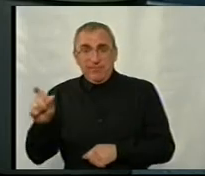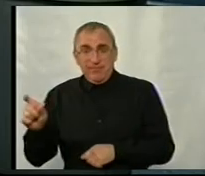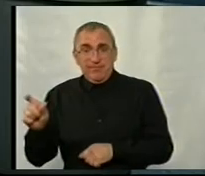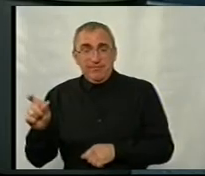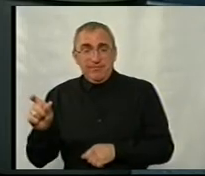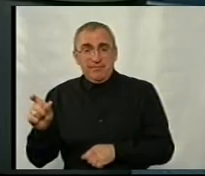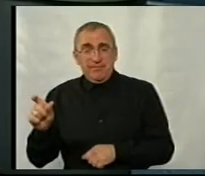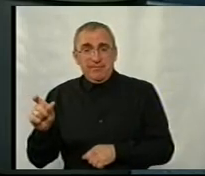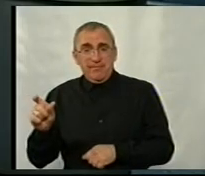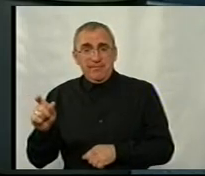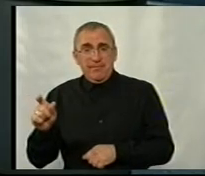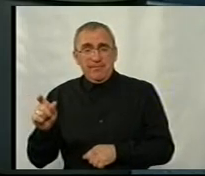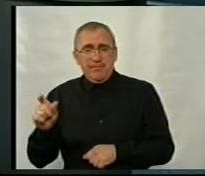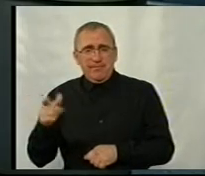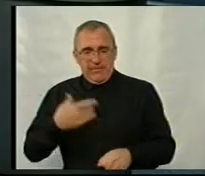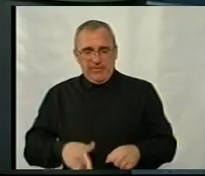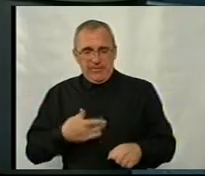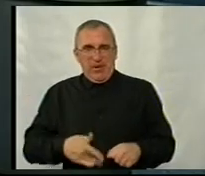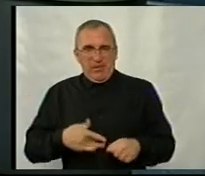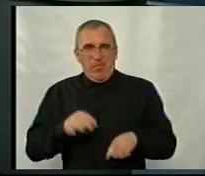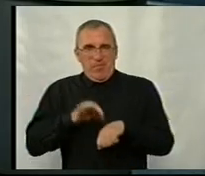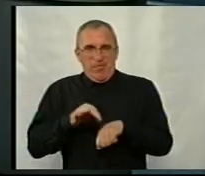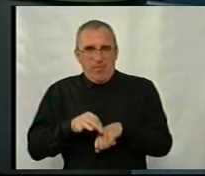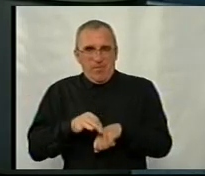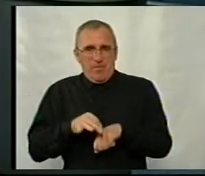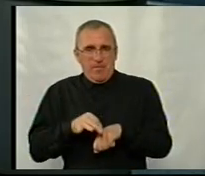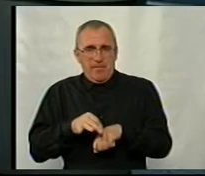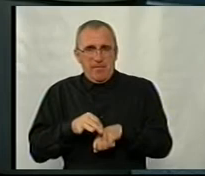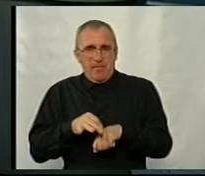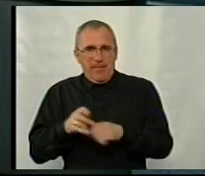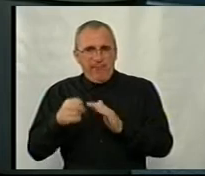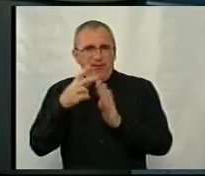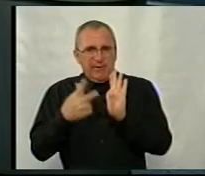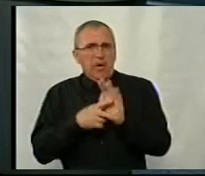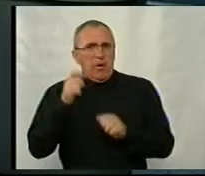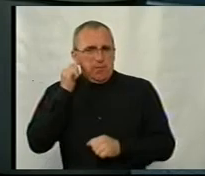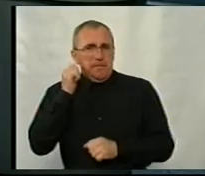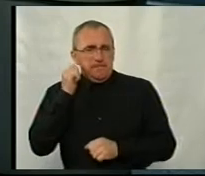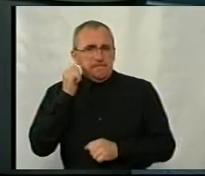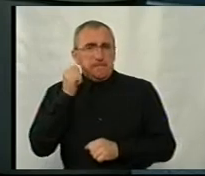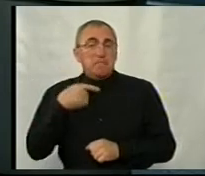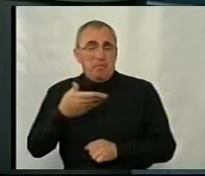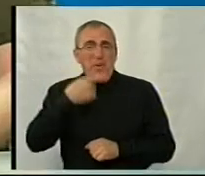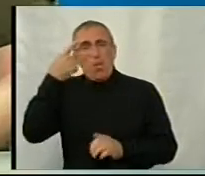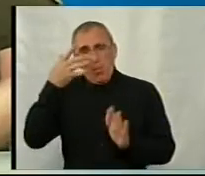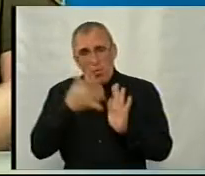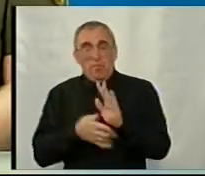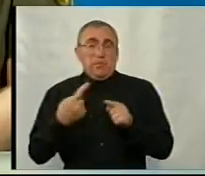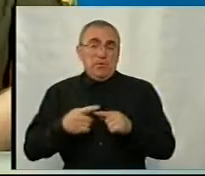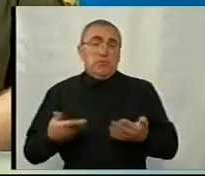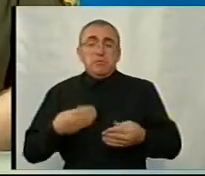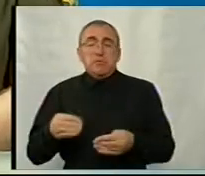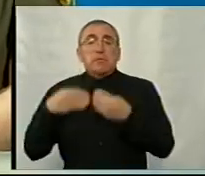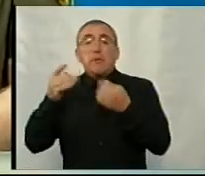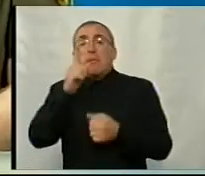нього естрододеніп в стадії загострення. 18 років. Буває, ми розуміємо, це життя. Йому